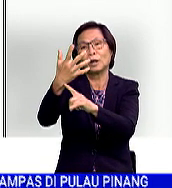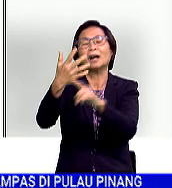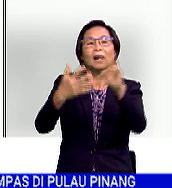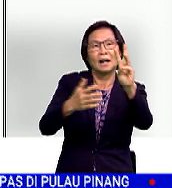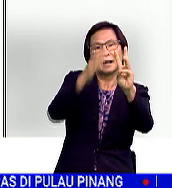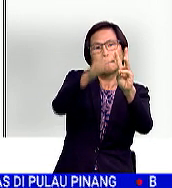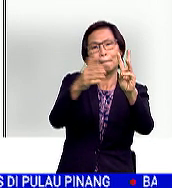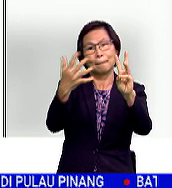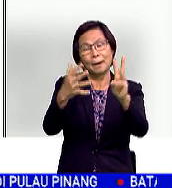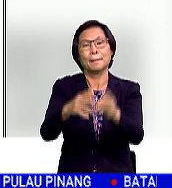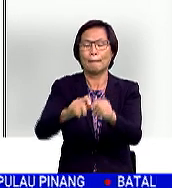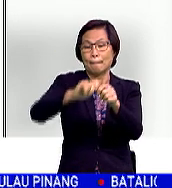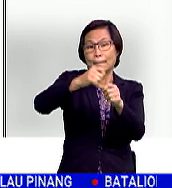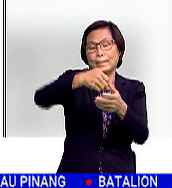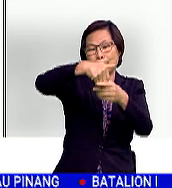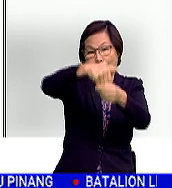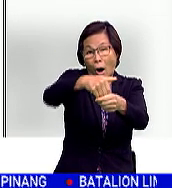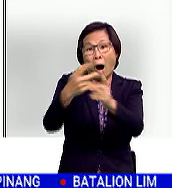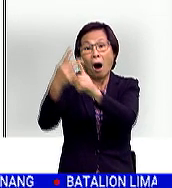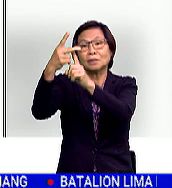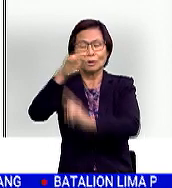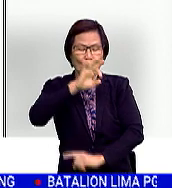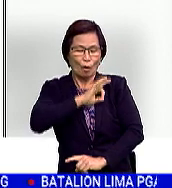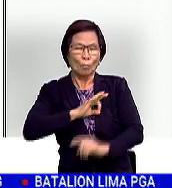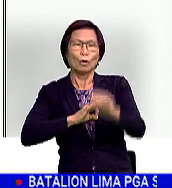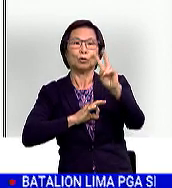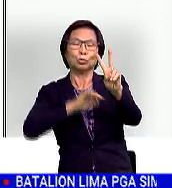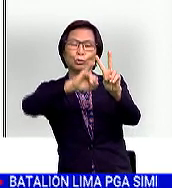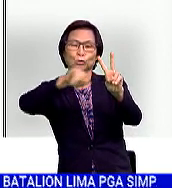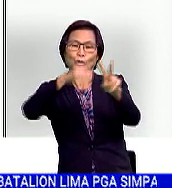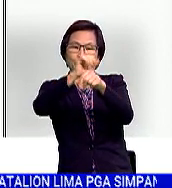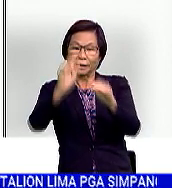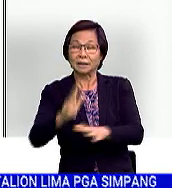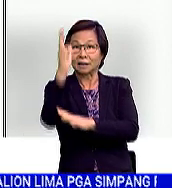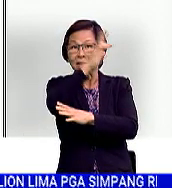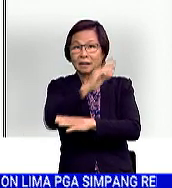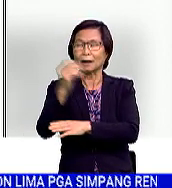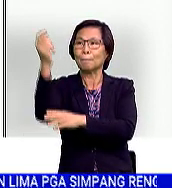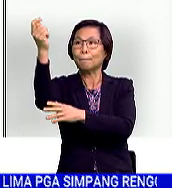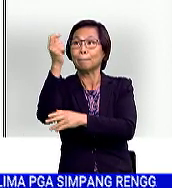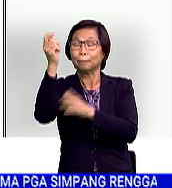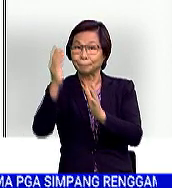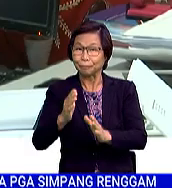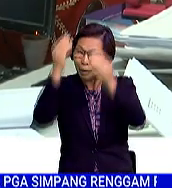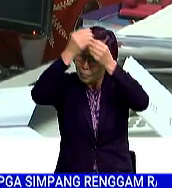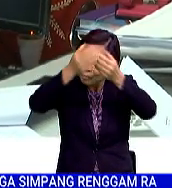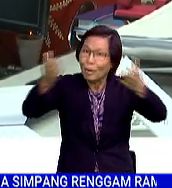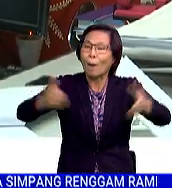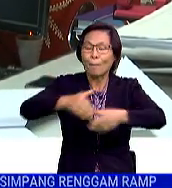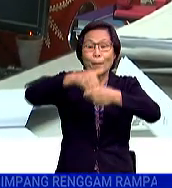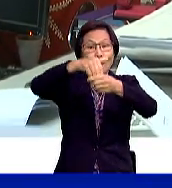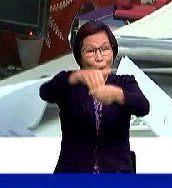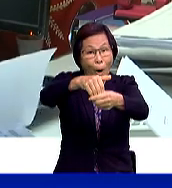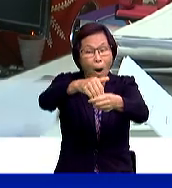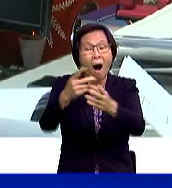Mei ini. Bantuan khas ini bakal memberi manfaat kepada lebih 2 juta penjawat awam serta pesara. Pengumuman pemberian bantuan